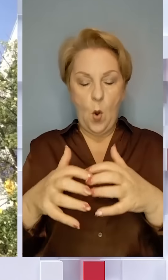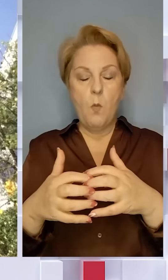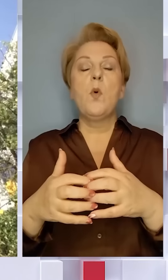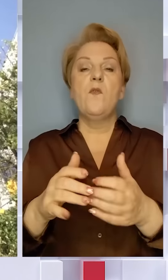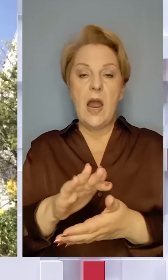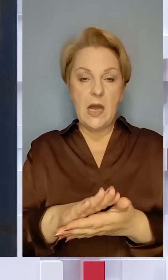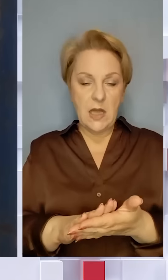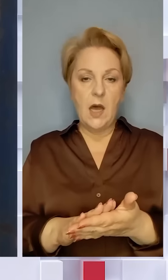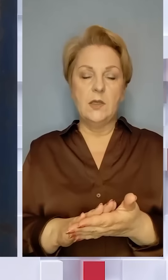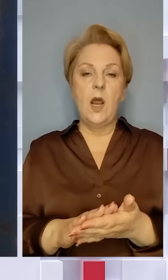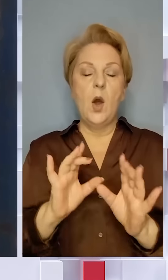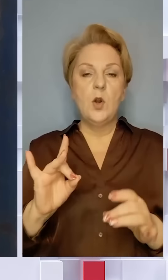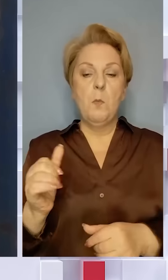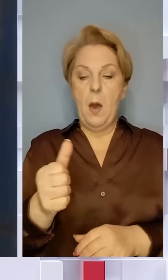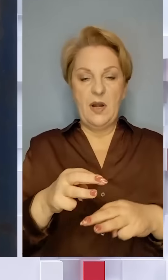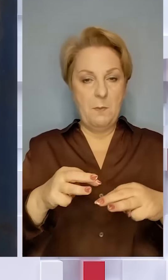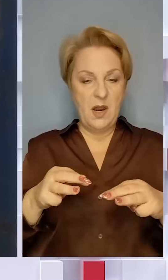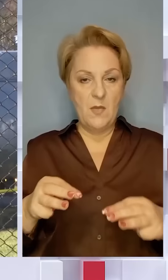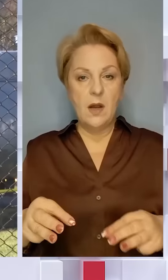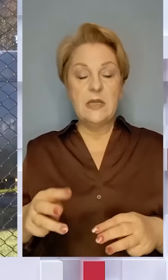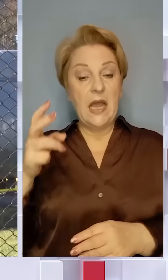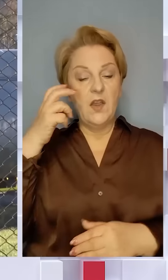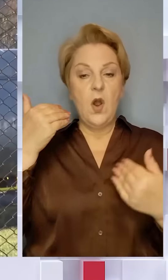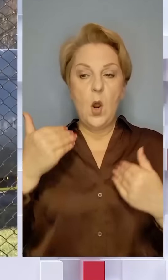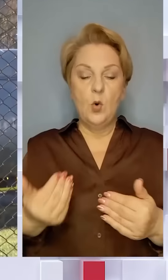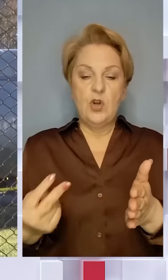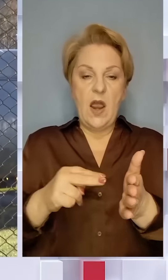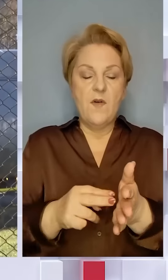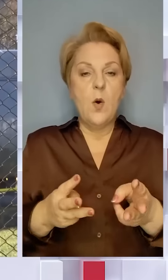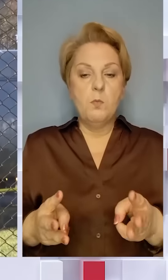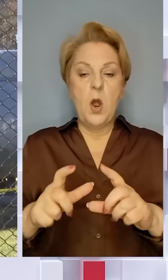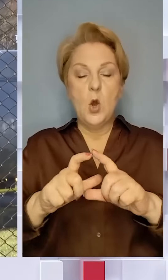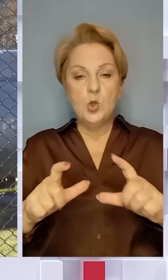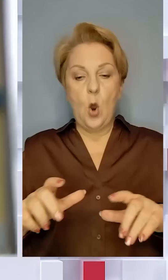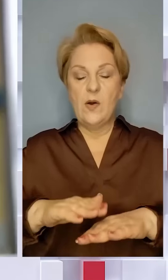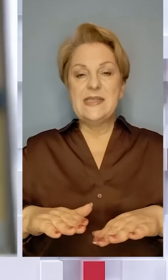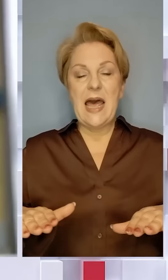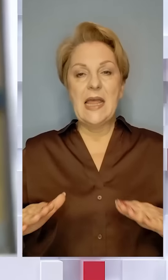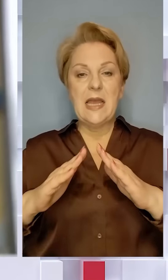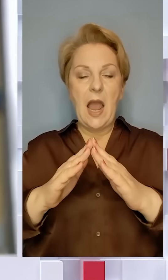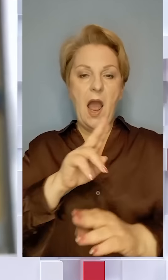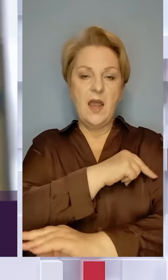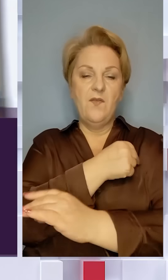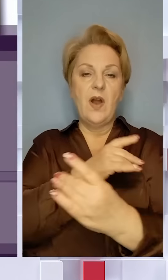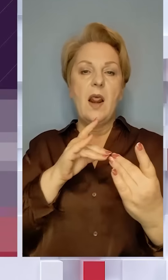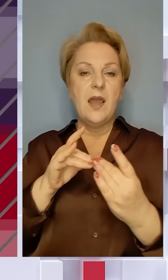триває, про це розповів прем'єр-міністр Денис Шмигаль. У Києві вже увімкнули опалення у школах, садках та лікарнях.